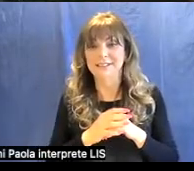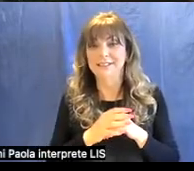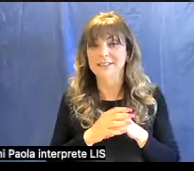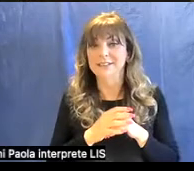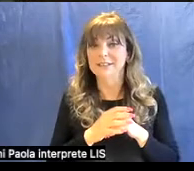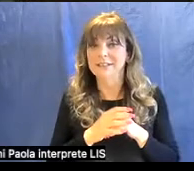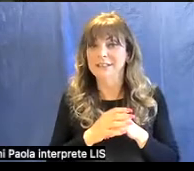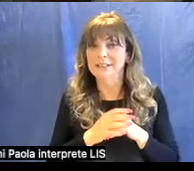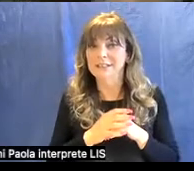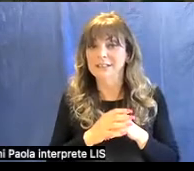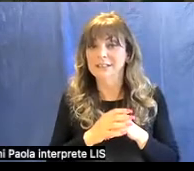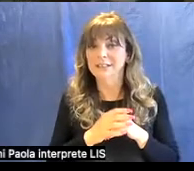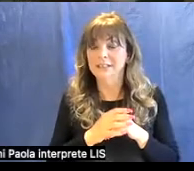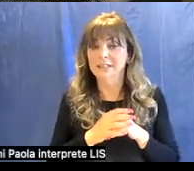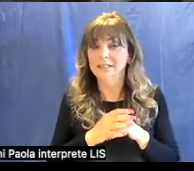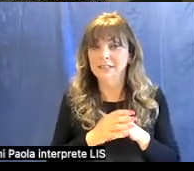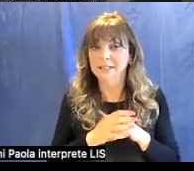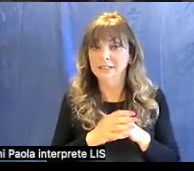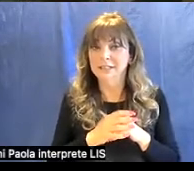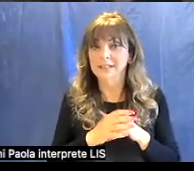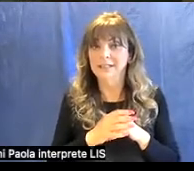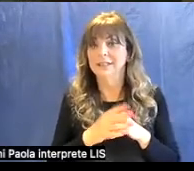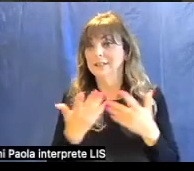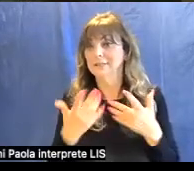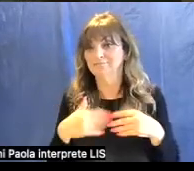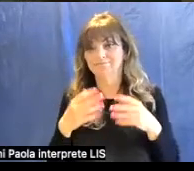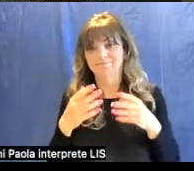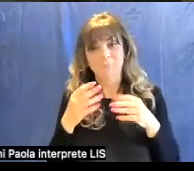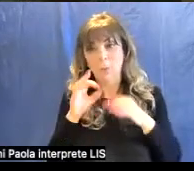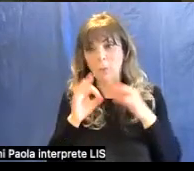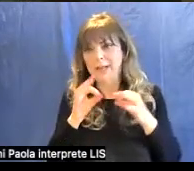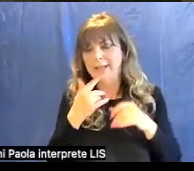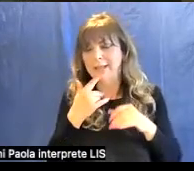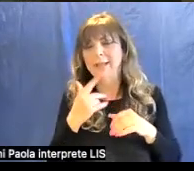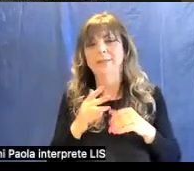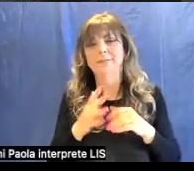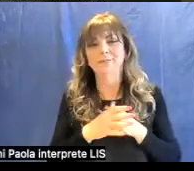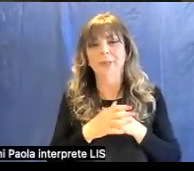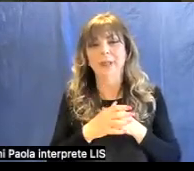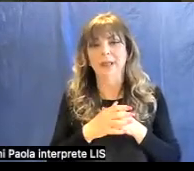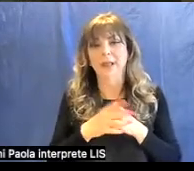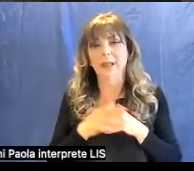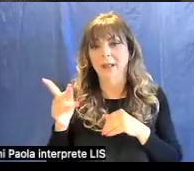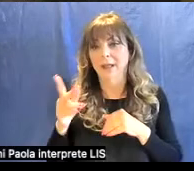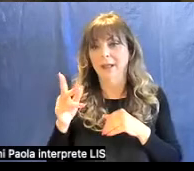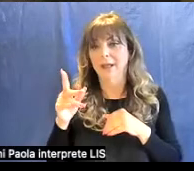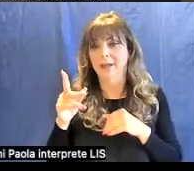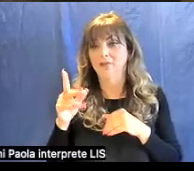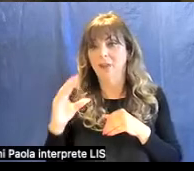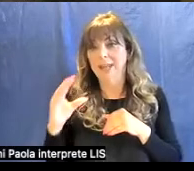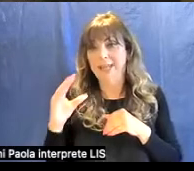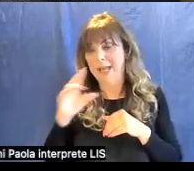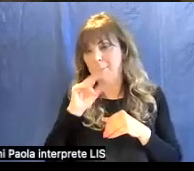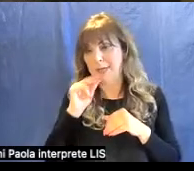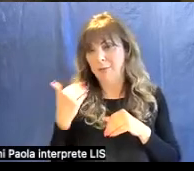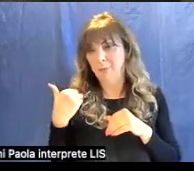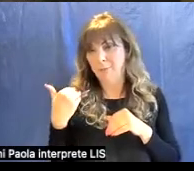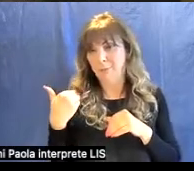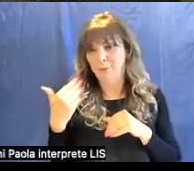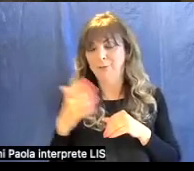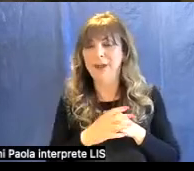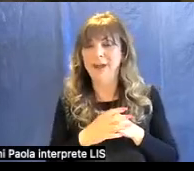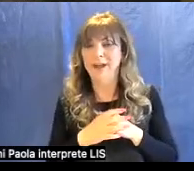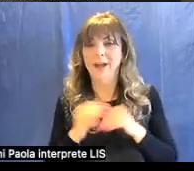del Sistema Museo di Ateneo Vanni Mogicechi che vi ha appena parlato e la mostra